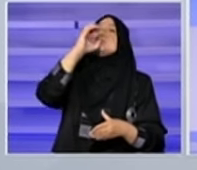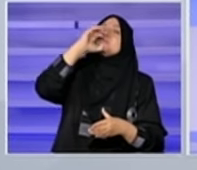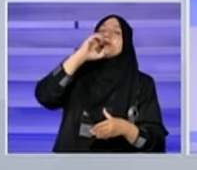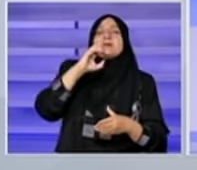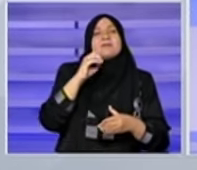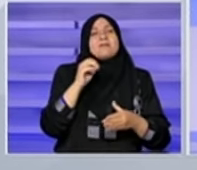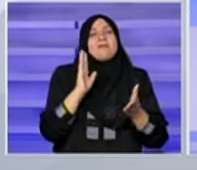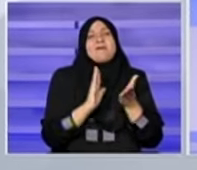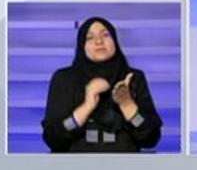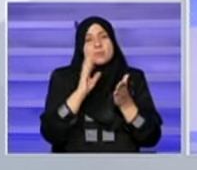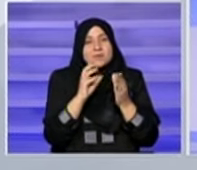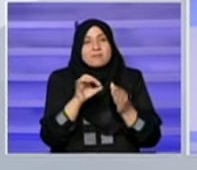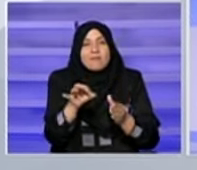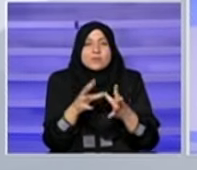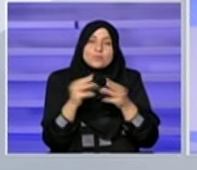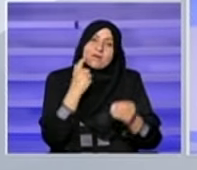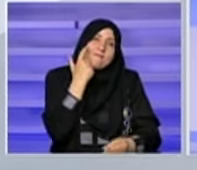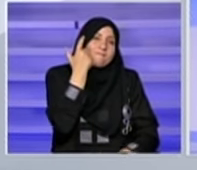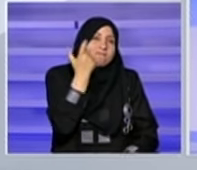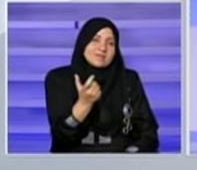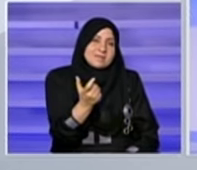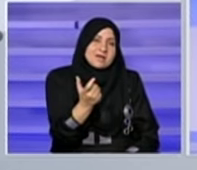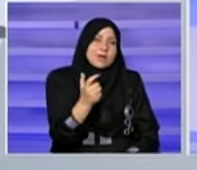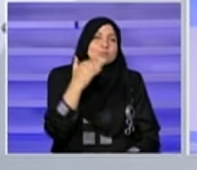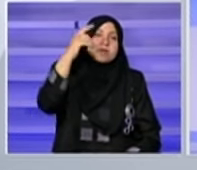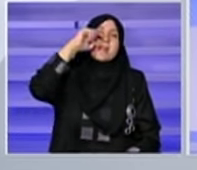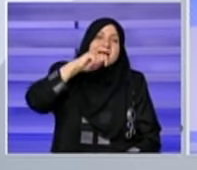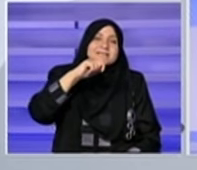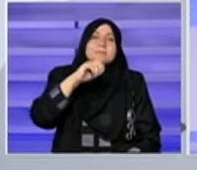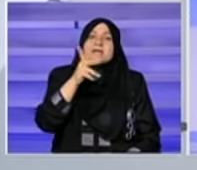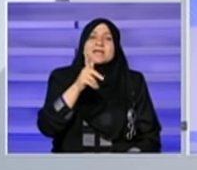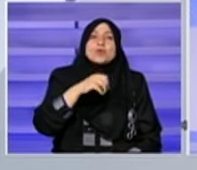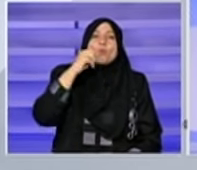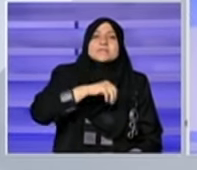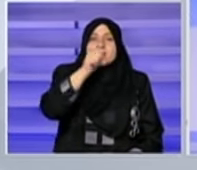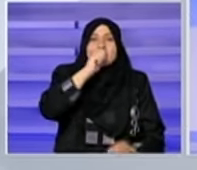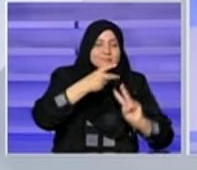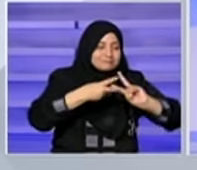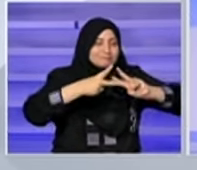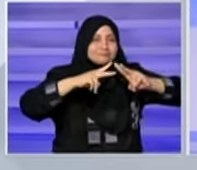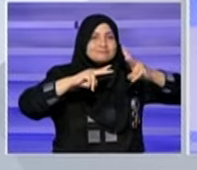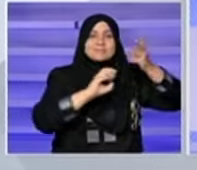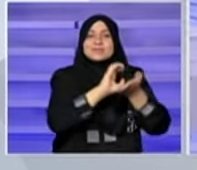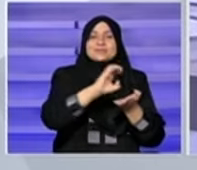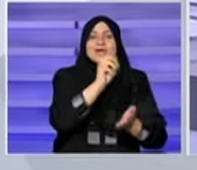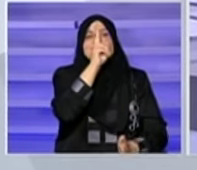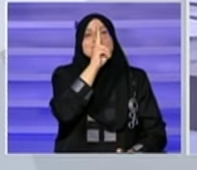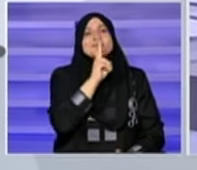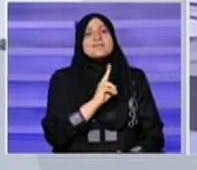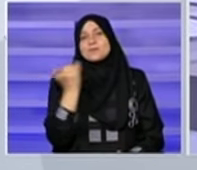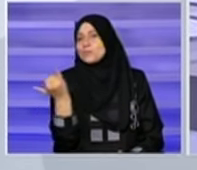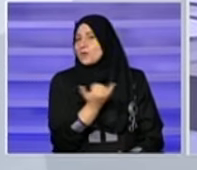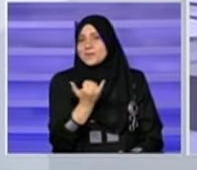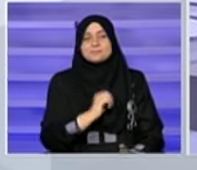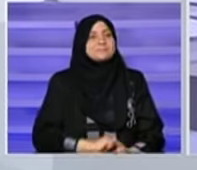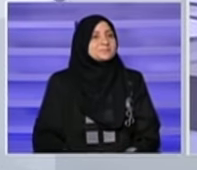فرح توفرنا مياه كثيرة للمستقبل وتقلل من احتمالية أنه لازم نوسع نعمل معامل إضافية